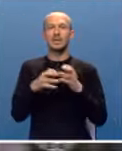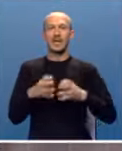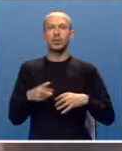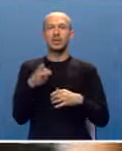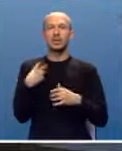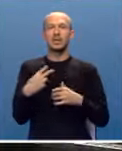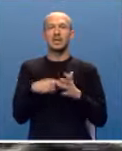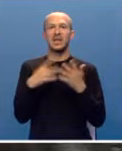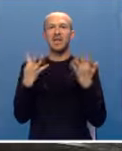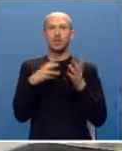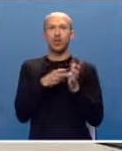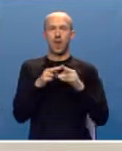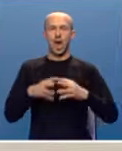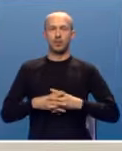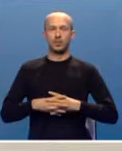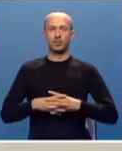29. juna.